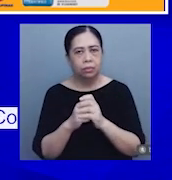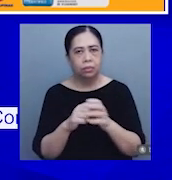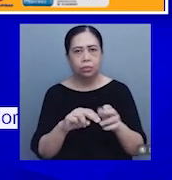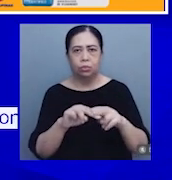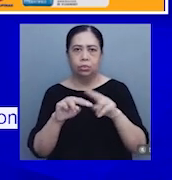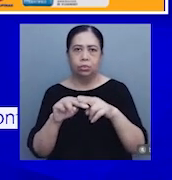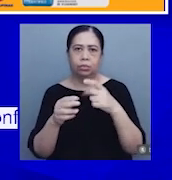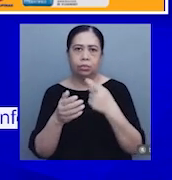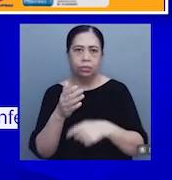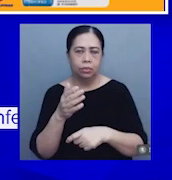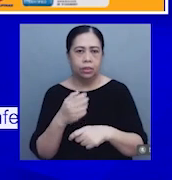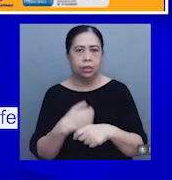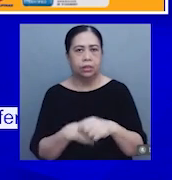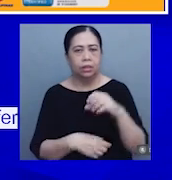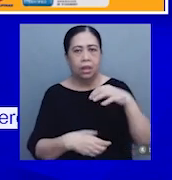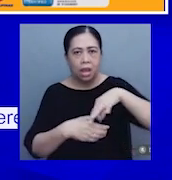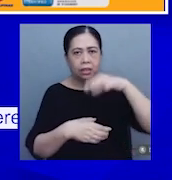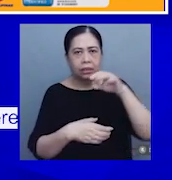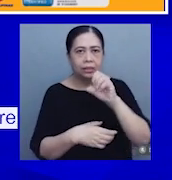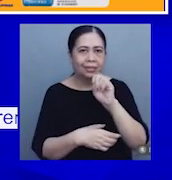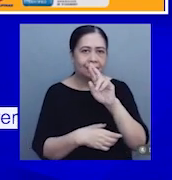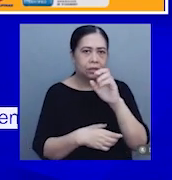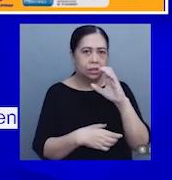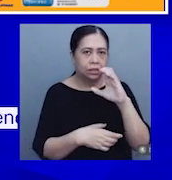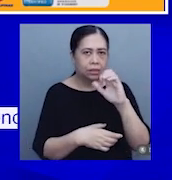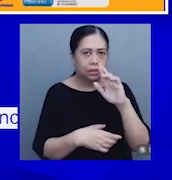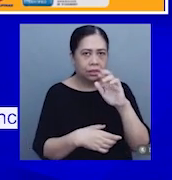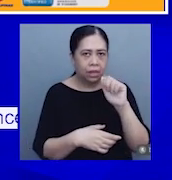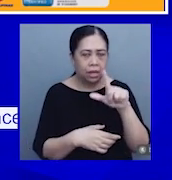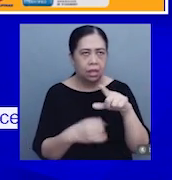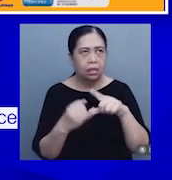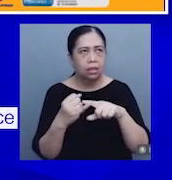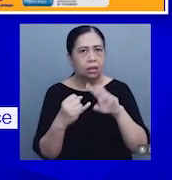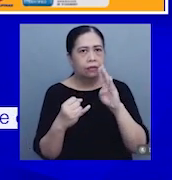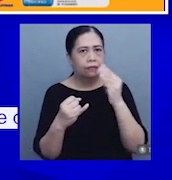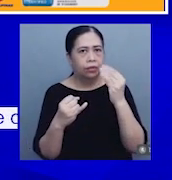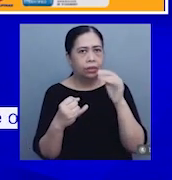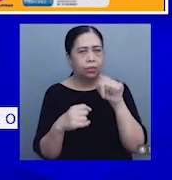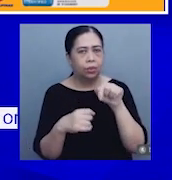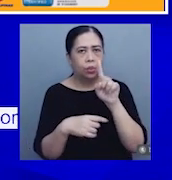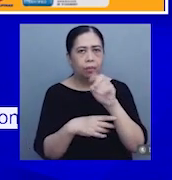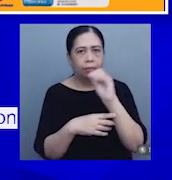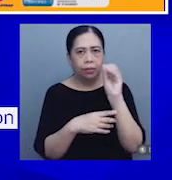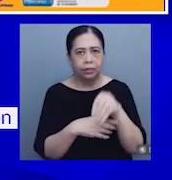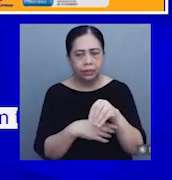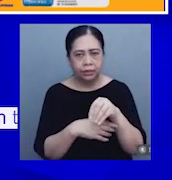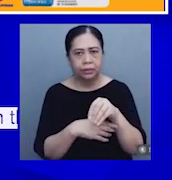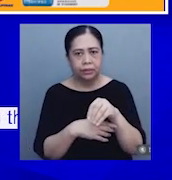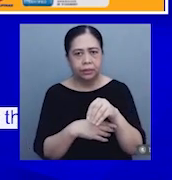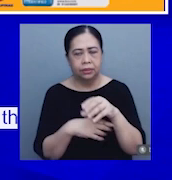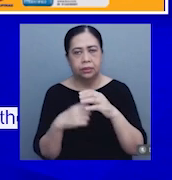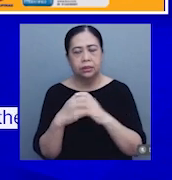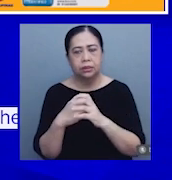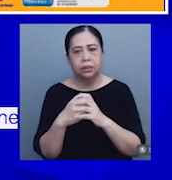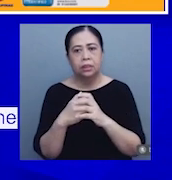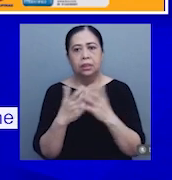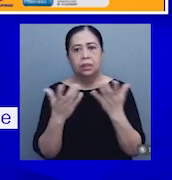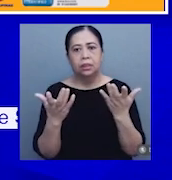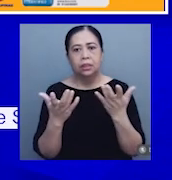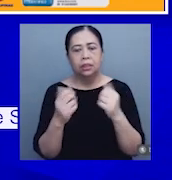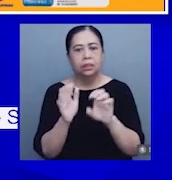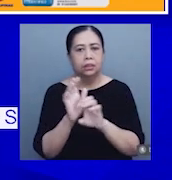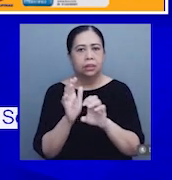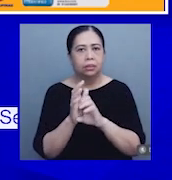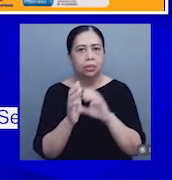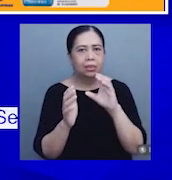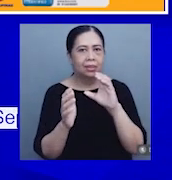presyo ng cereals and cereal products na may 14.1% inflation. Ang halimbawa